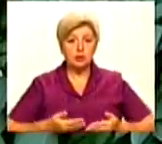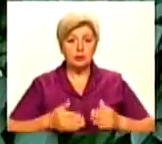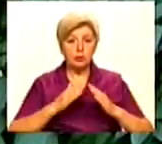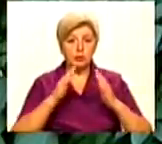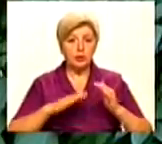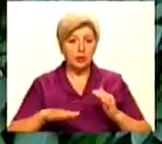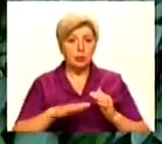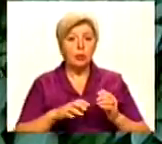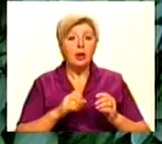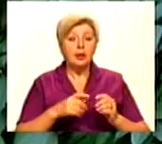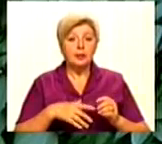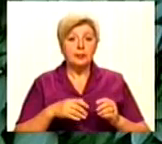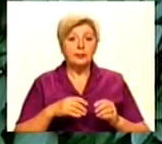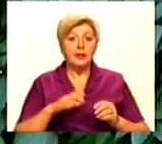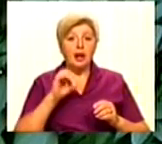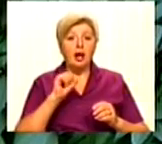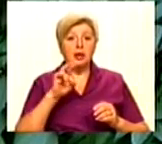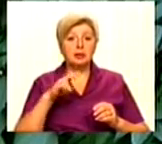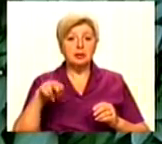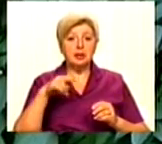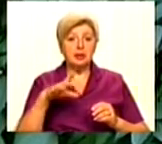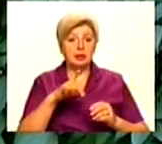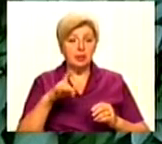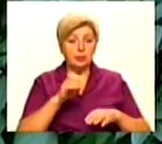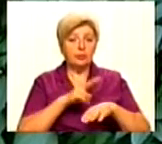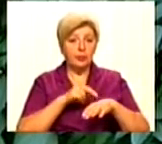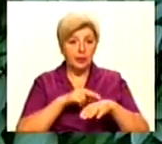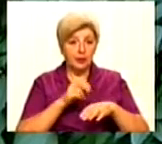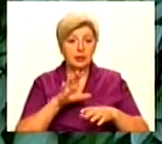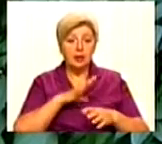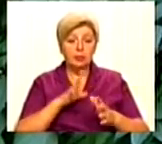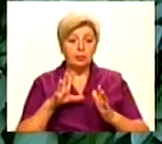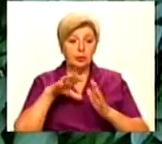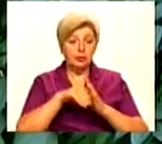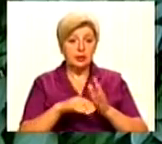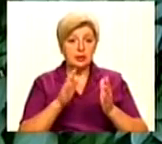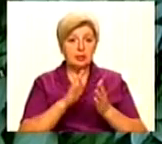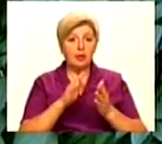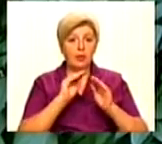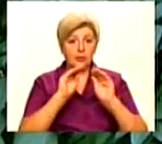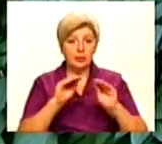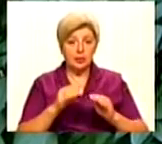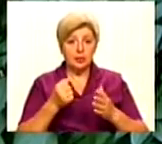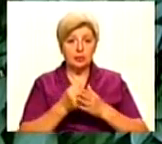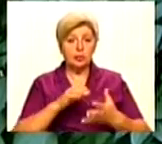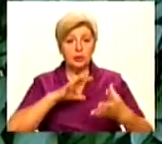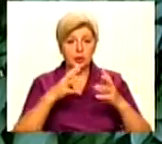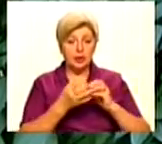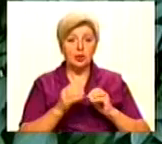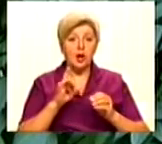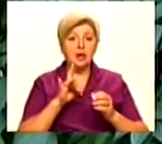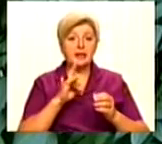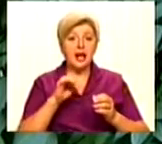означеному факту, слідчим відділом ОМУР Ніждніпровського відділення поліції було внесено відомості до єдиної реєстру досудових